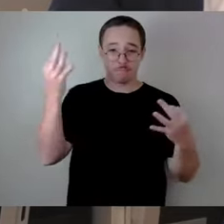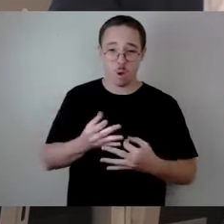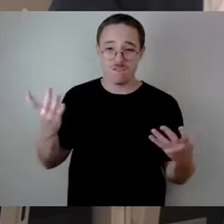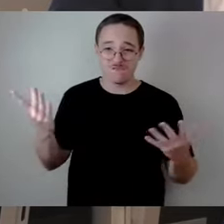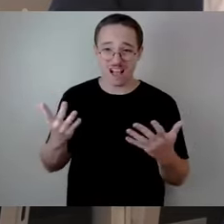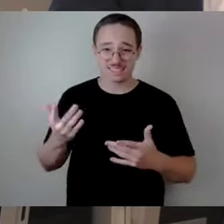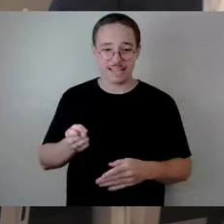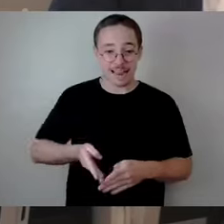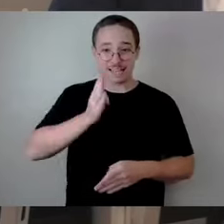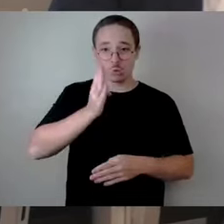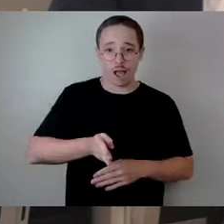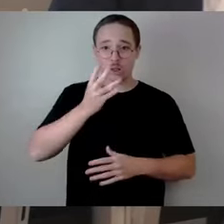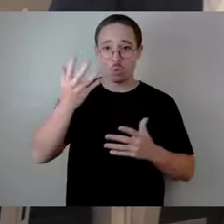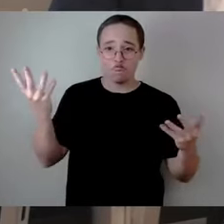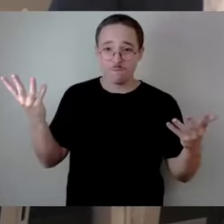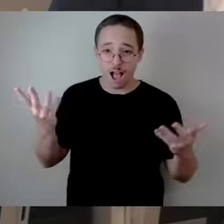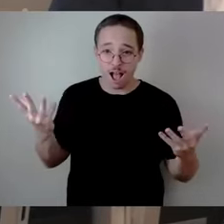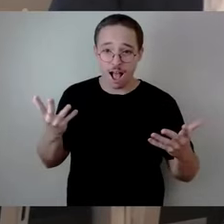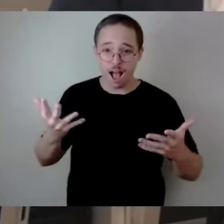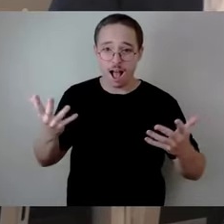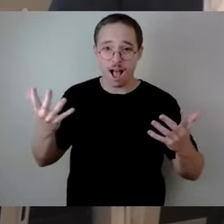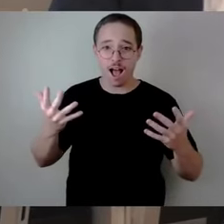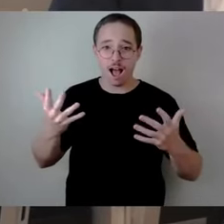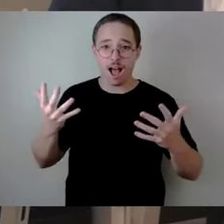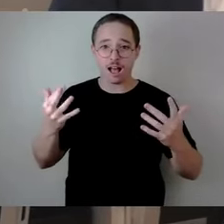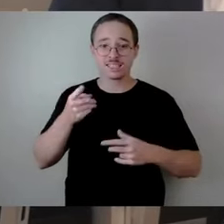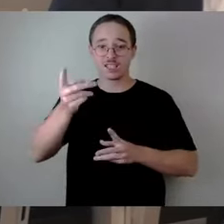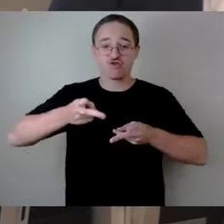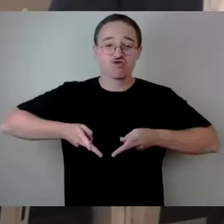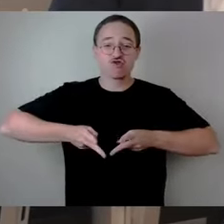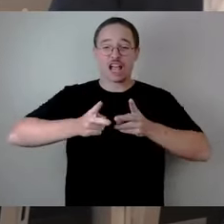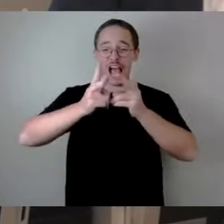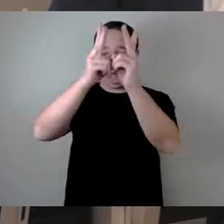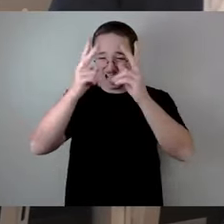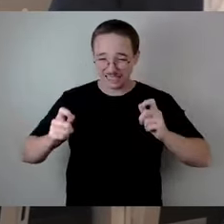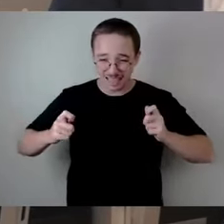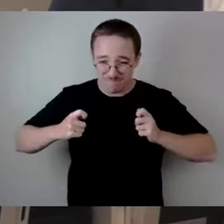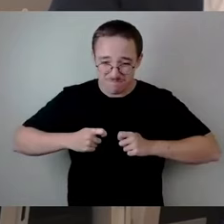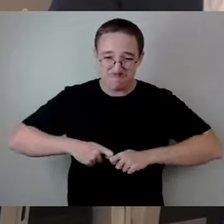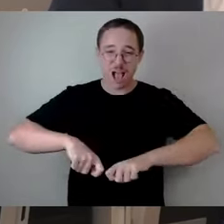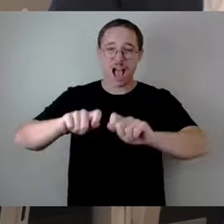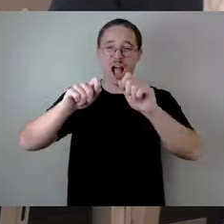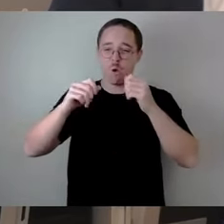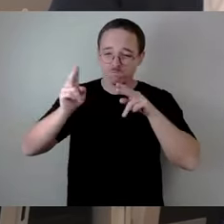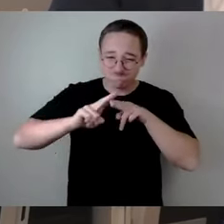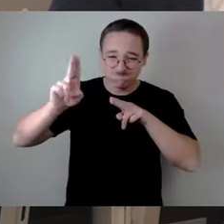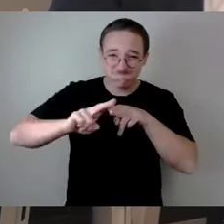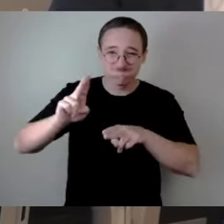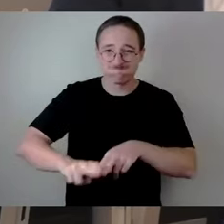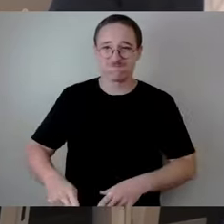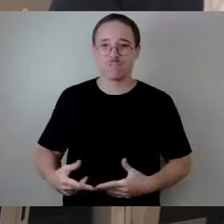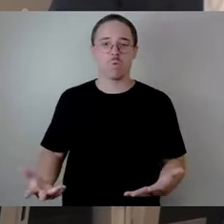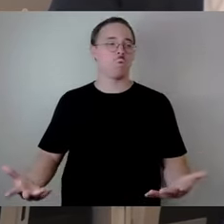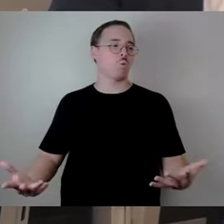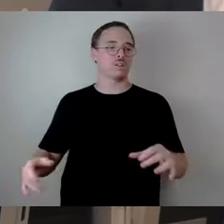Dresdner Norden brauchen, ist endlich eine Ertüchtigung der Straßen. Das ist die Situation, die überhaupt nicht geht. Königsbrücker